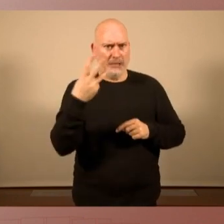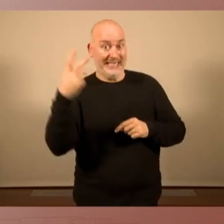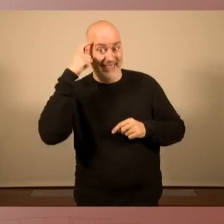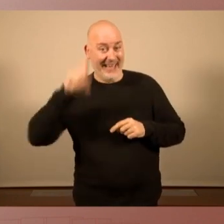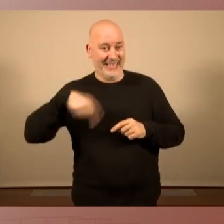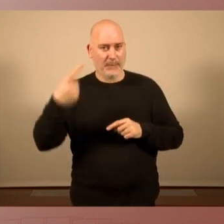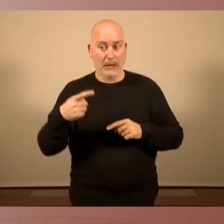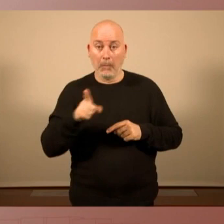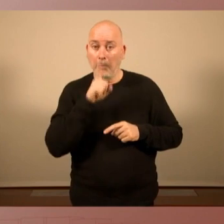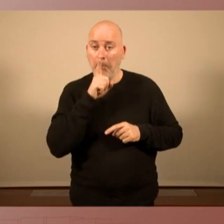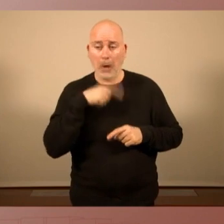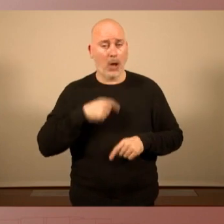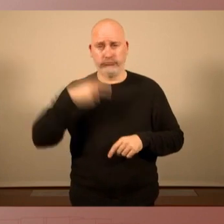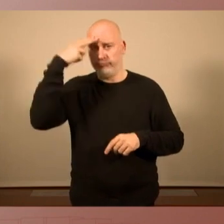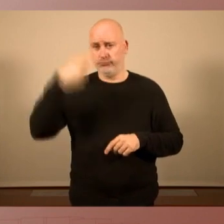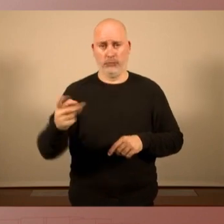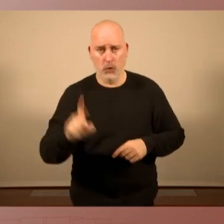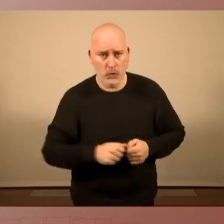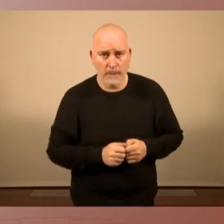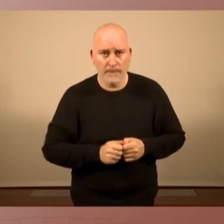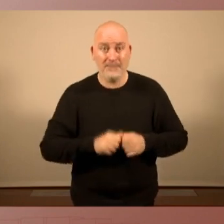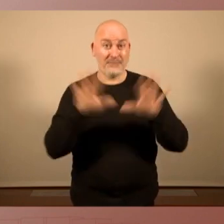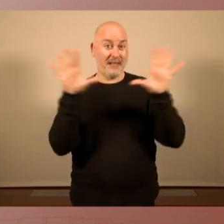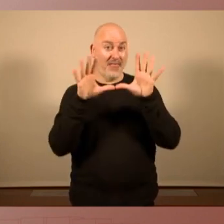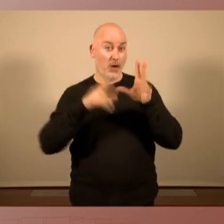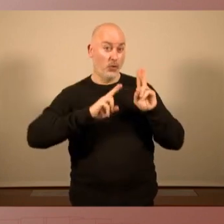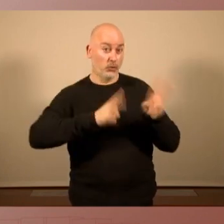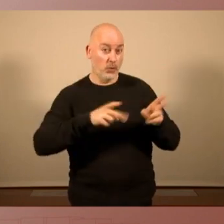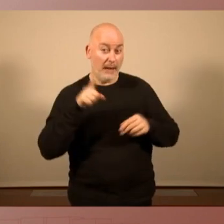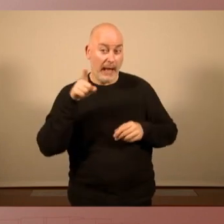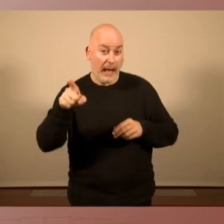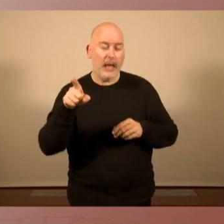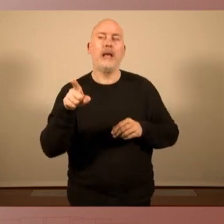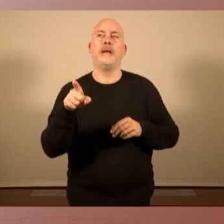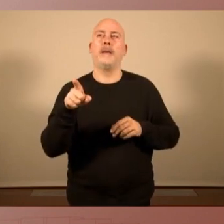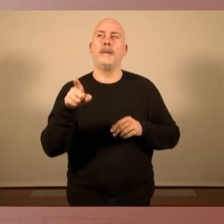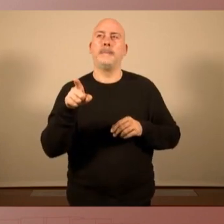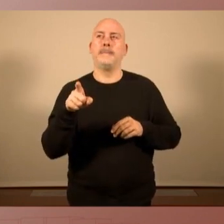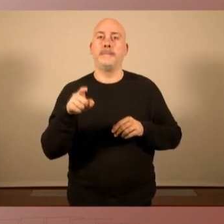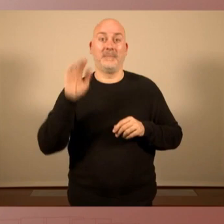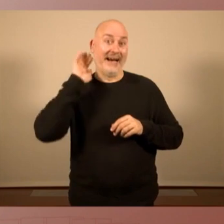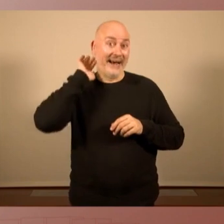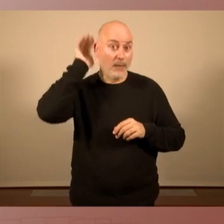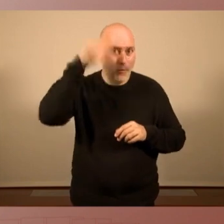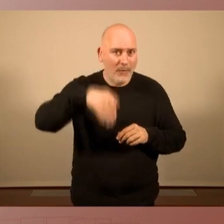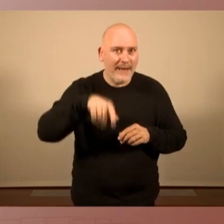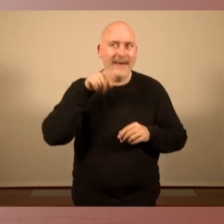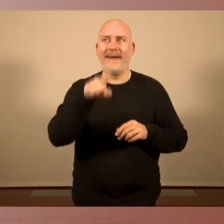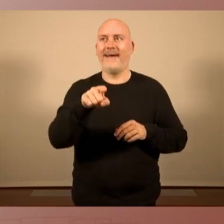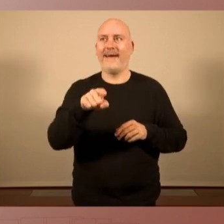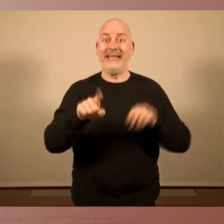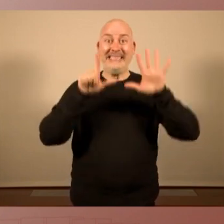hem de recordar per què el 10 d'octubre es va suspendre la república al cap de 7